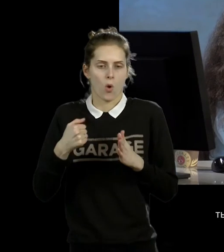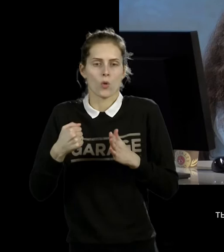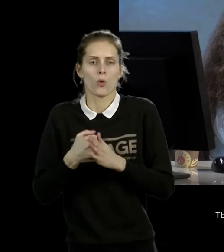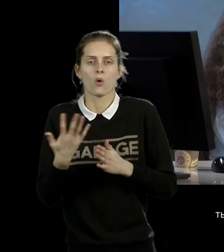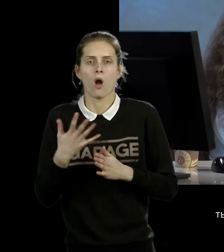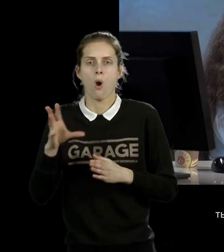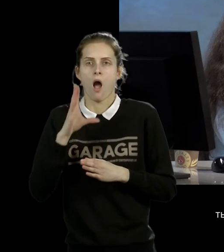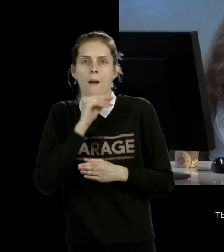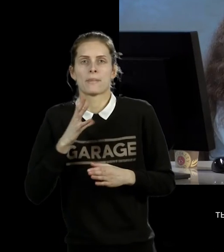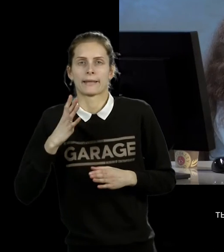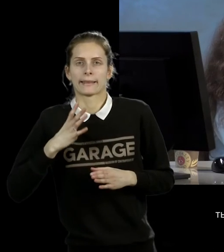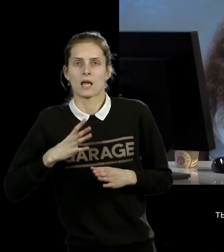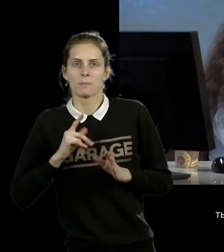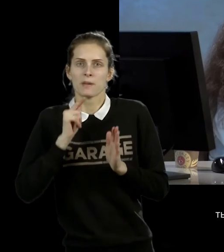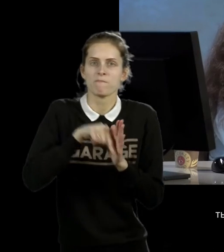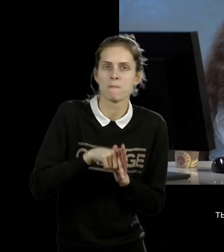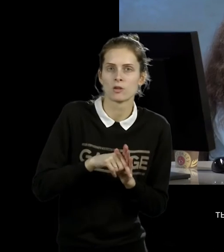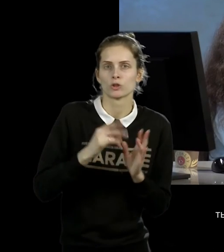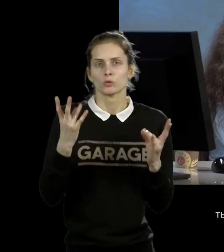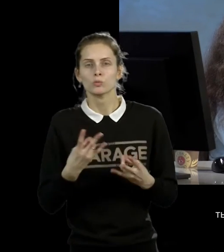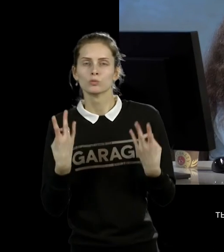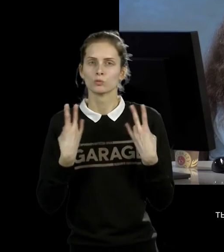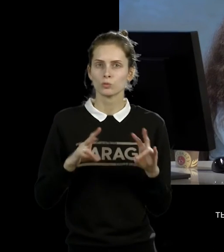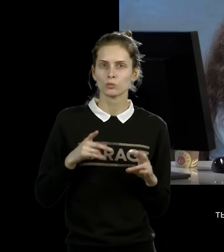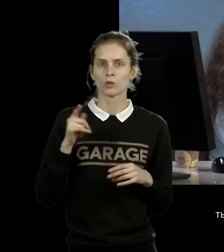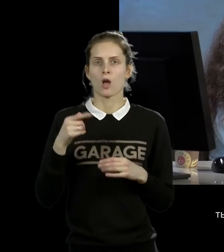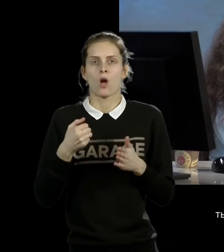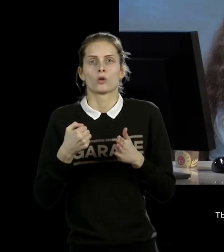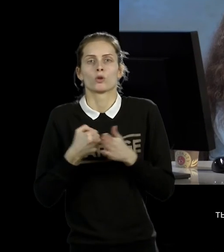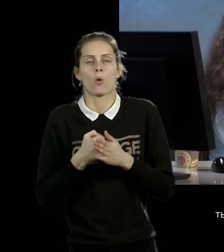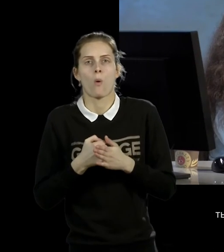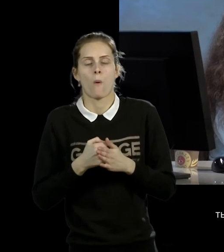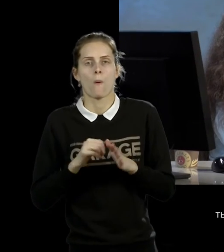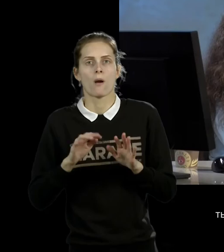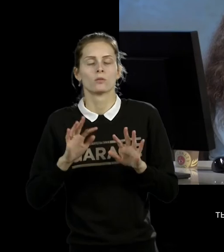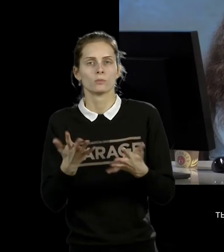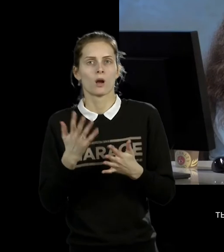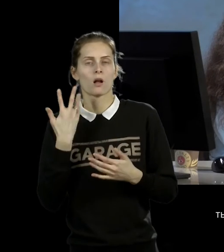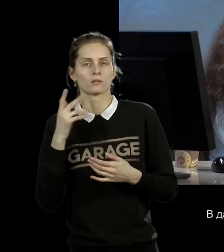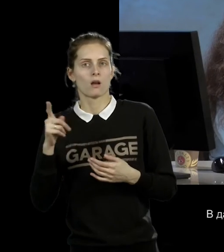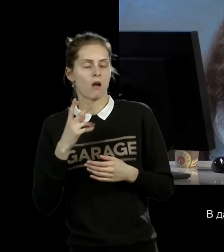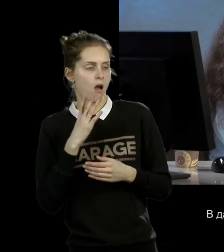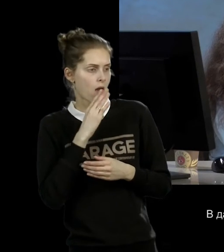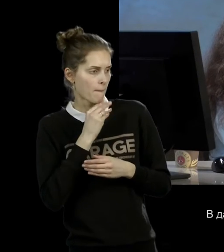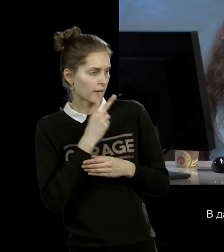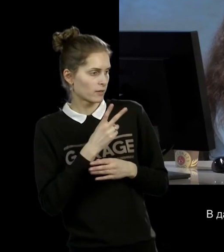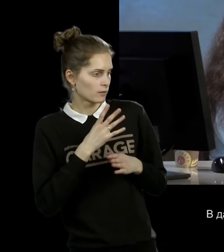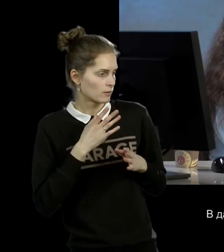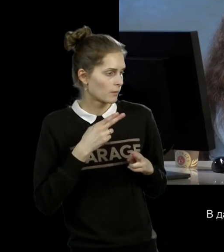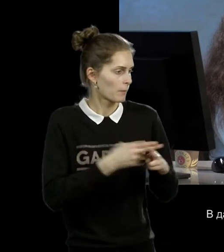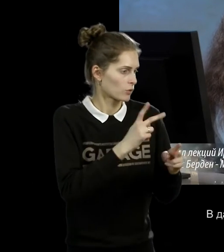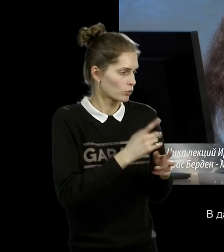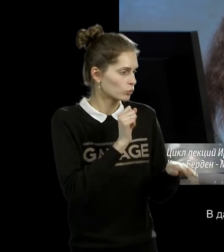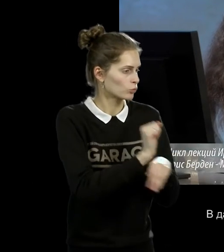ты принимаешь то, что художник делает это по собственной воле. В данном случае это было